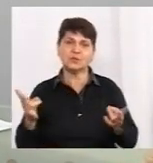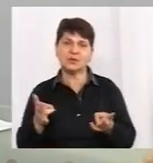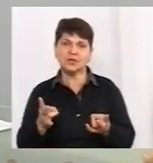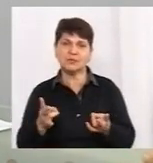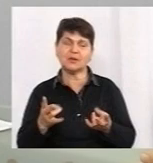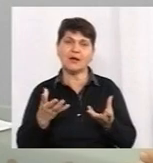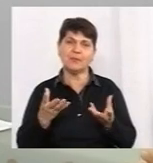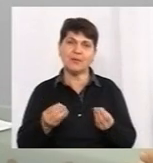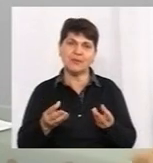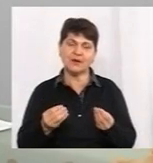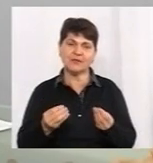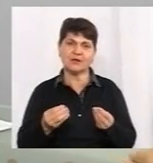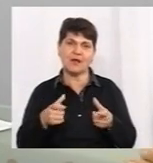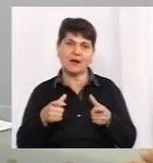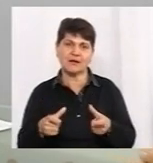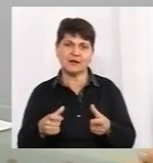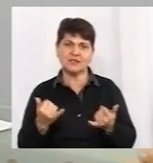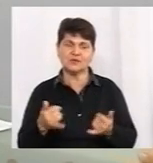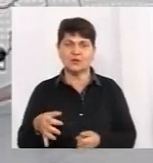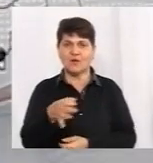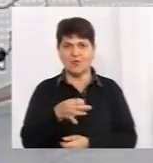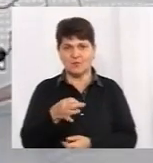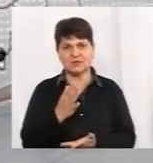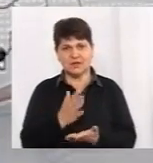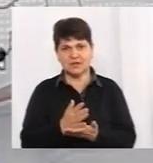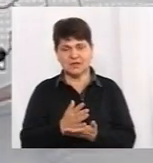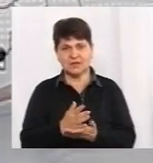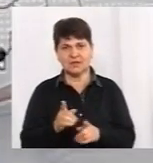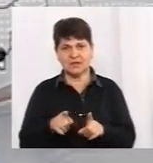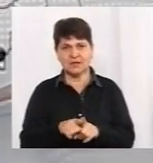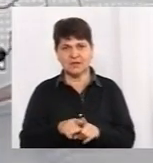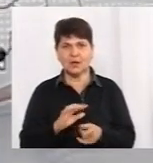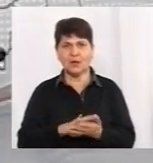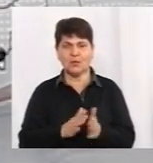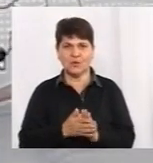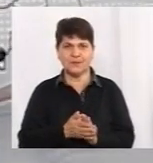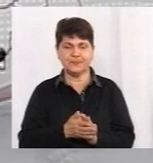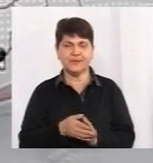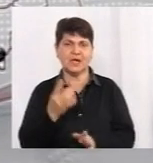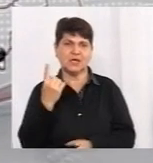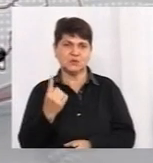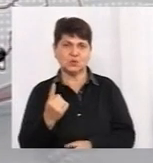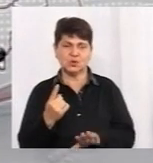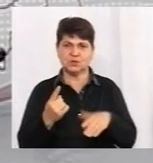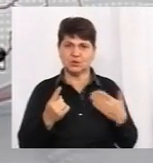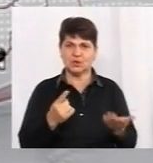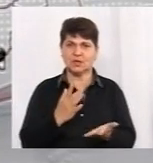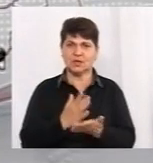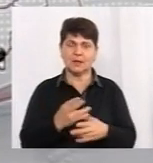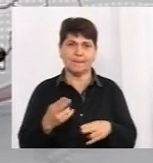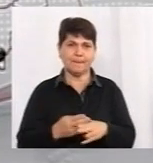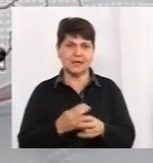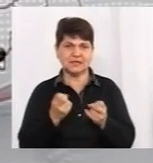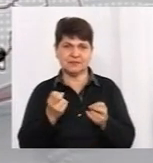карантин? Чи маємо ми в області зараз для цього передумови? З одної сторони, нас є небезпека, що дійсно буде